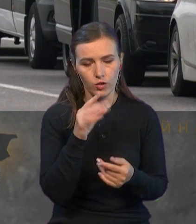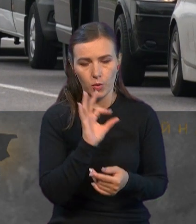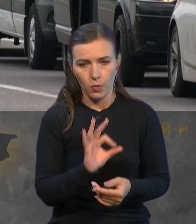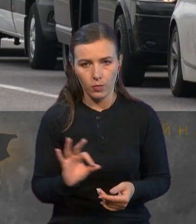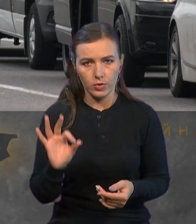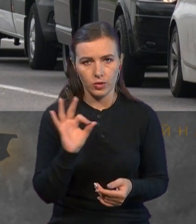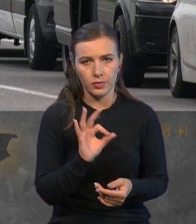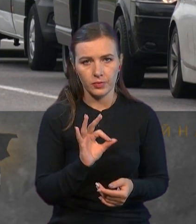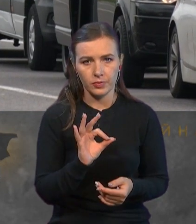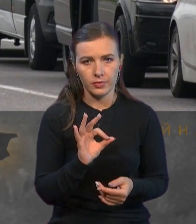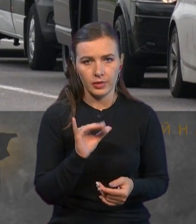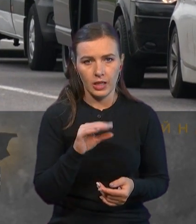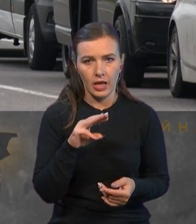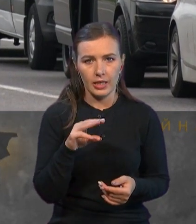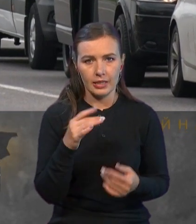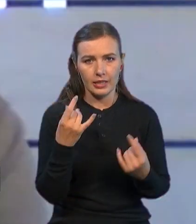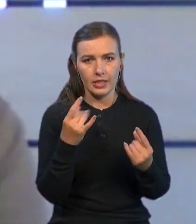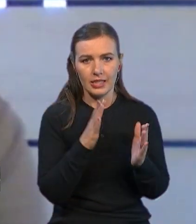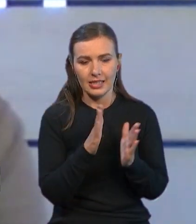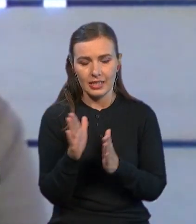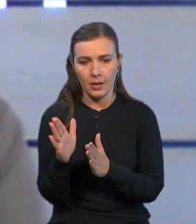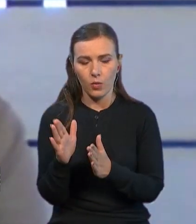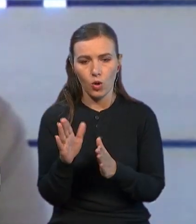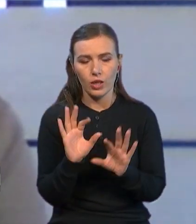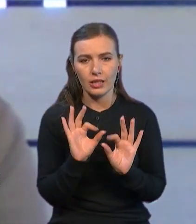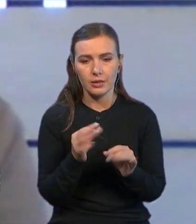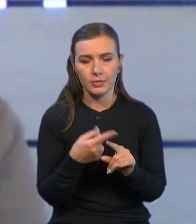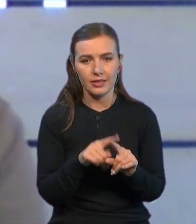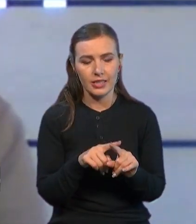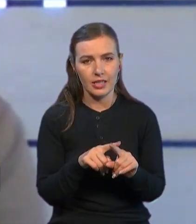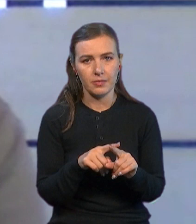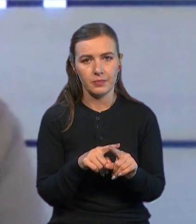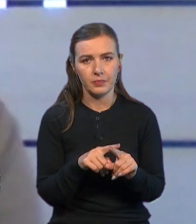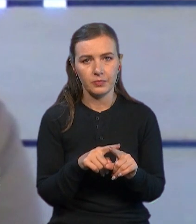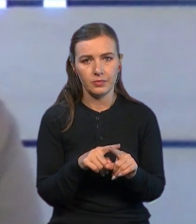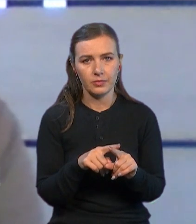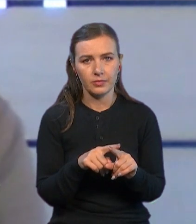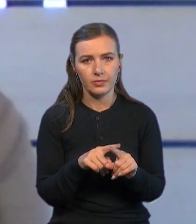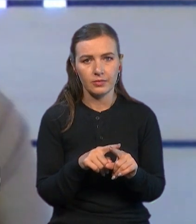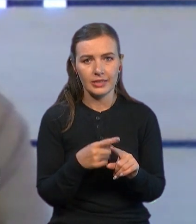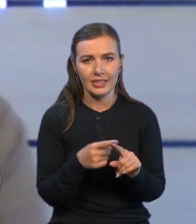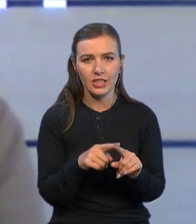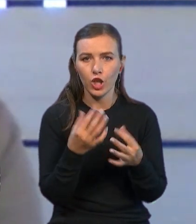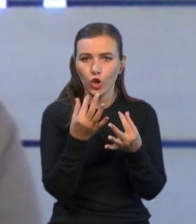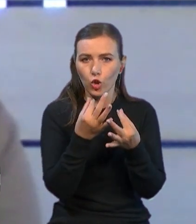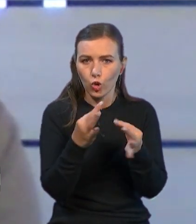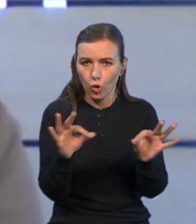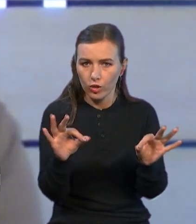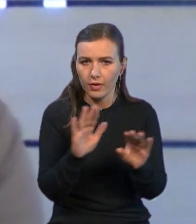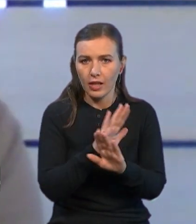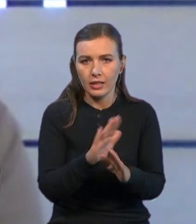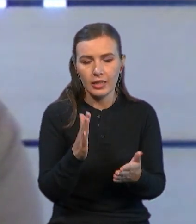IT-систему. Тож, насправді цей дозвіл, він не є